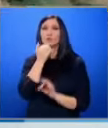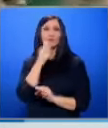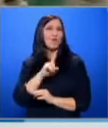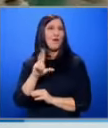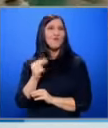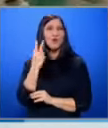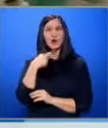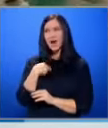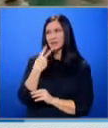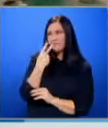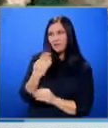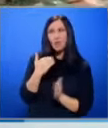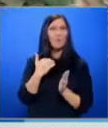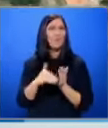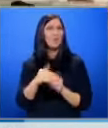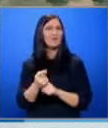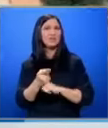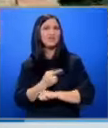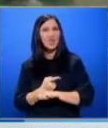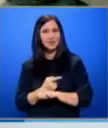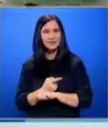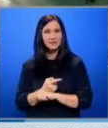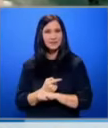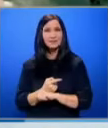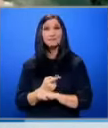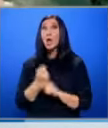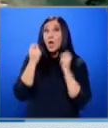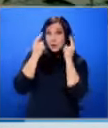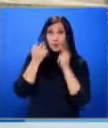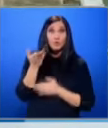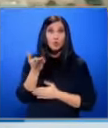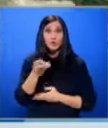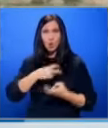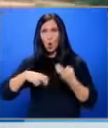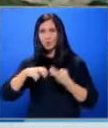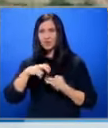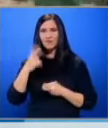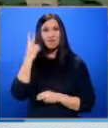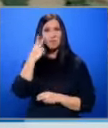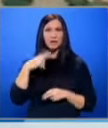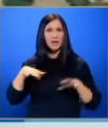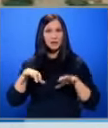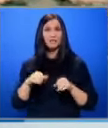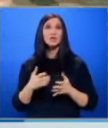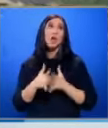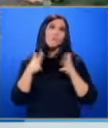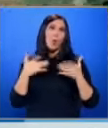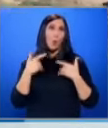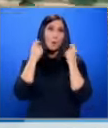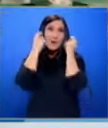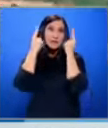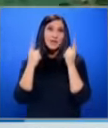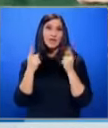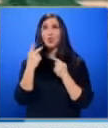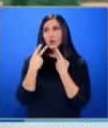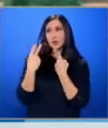Аз съм го виждала за половин час А изненадва ли ви това, че го издирват британските? Много ме изненадва, той изглежда